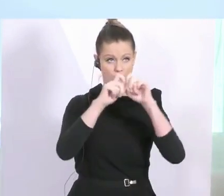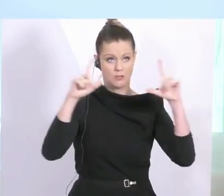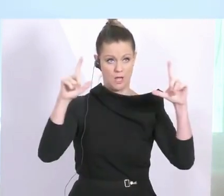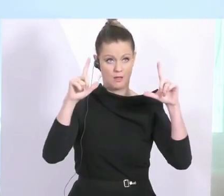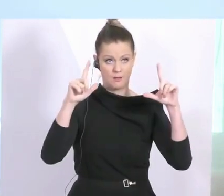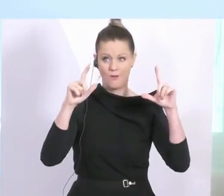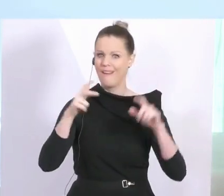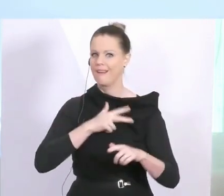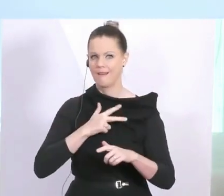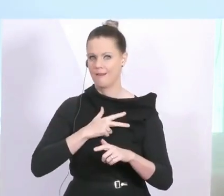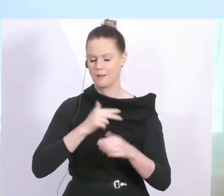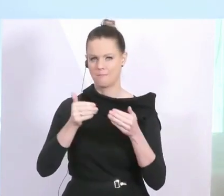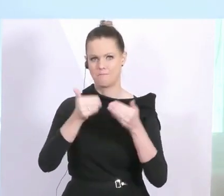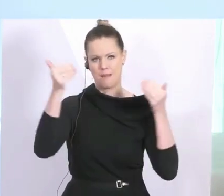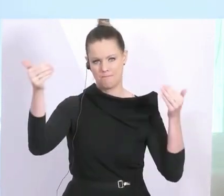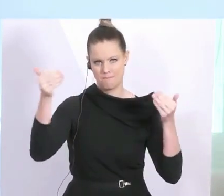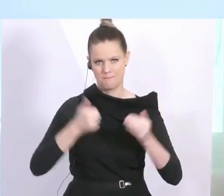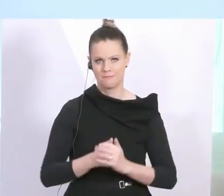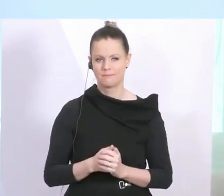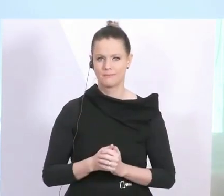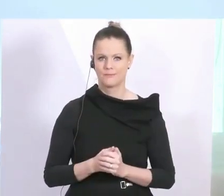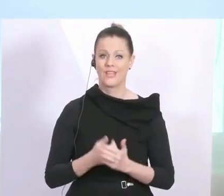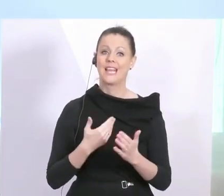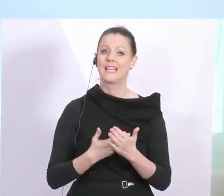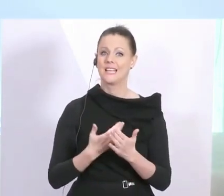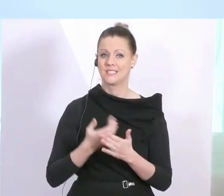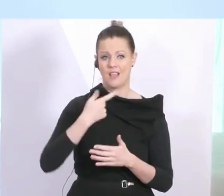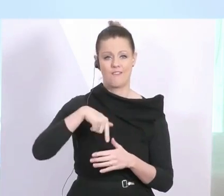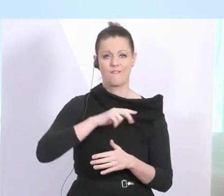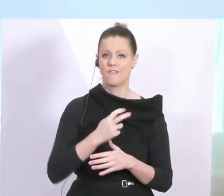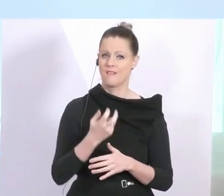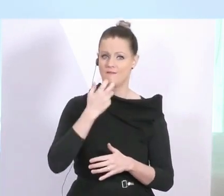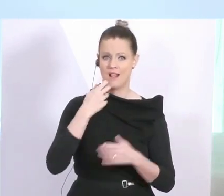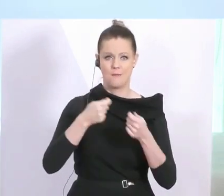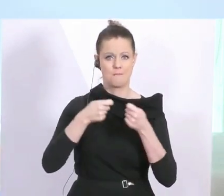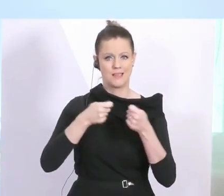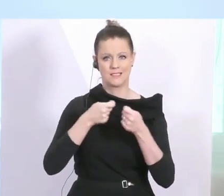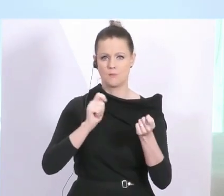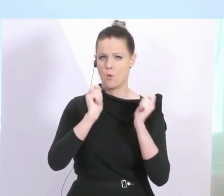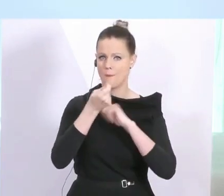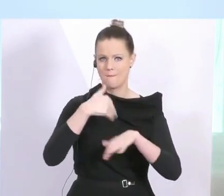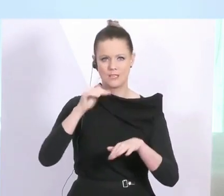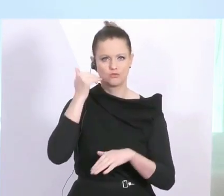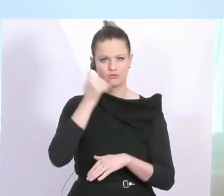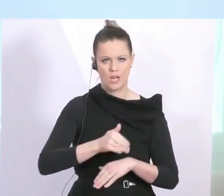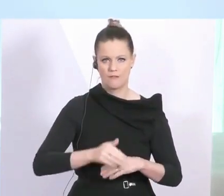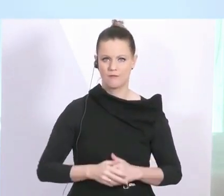Deshalb wollen wir die Maßnahmen verstärken. Es muss